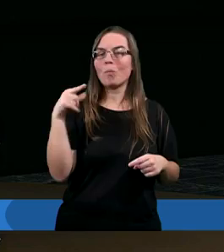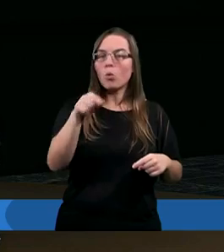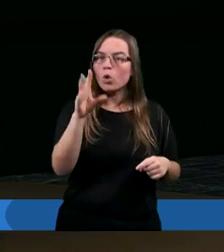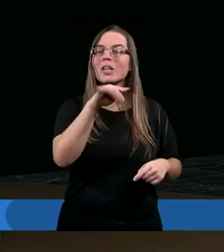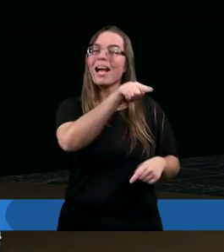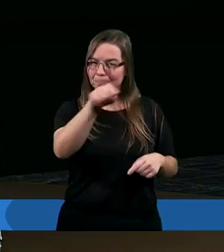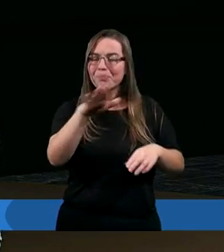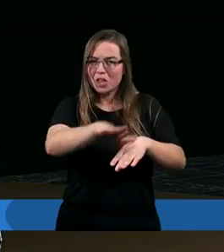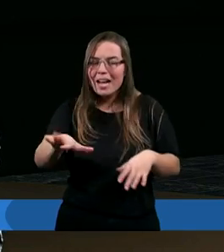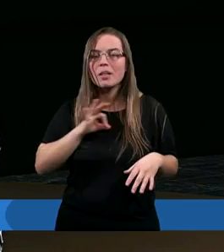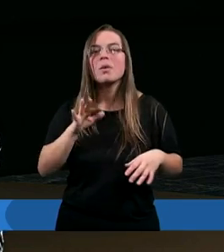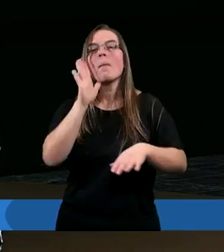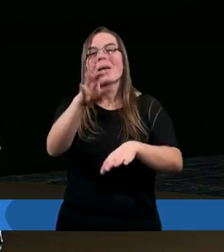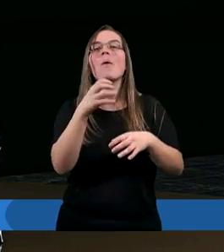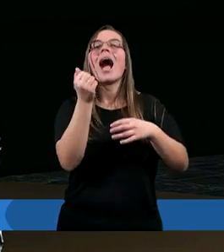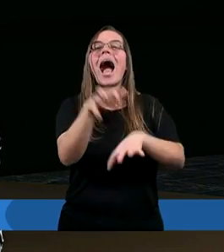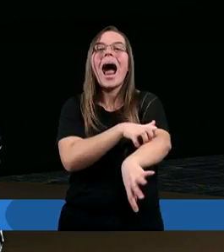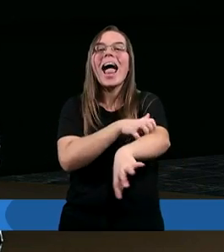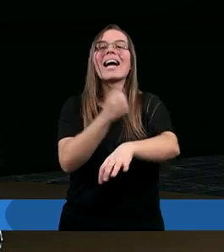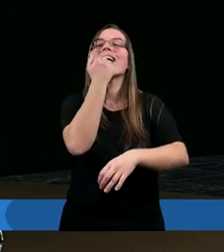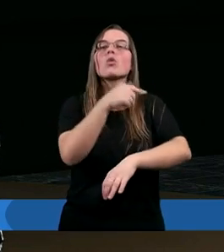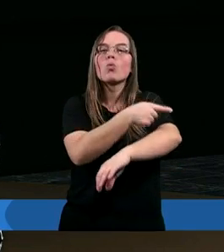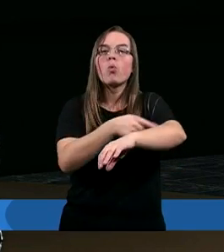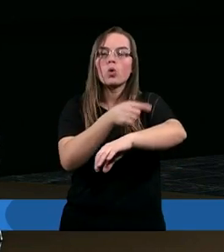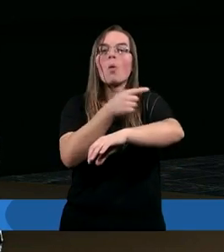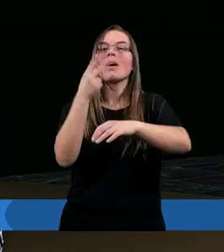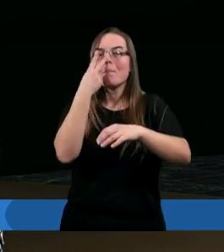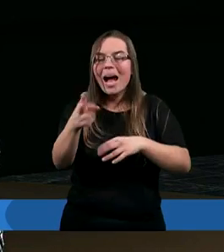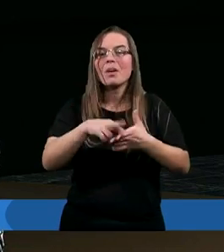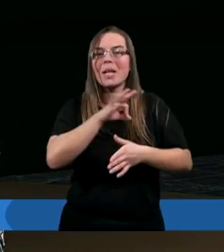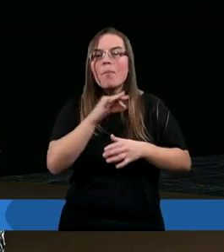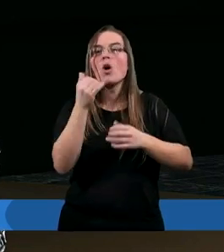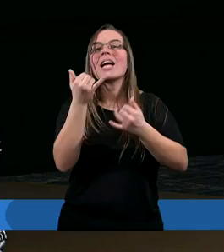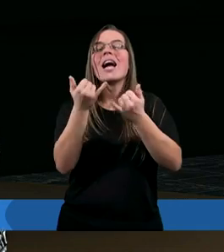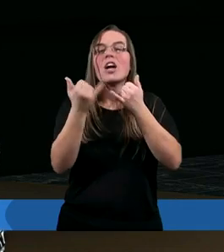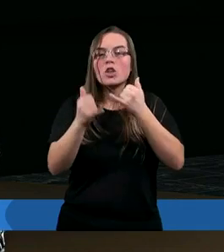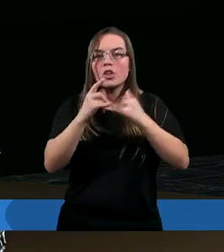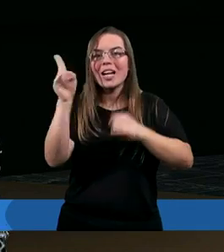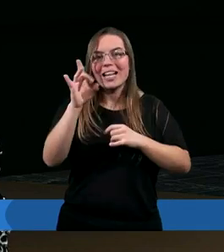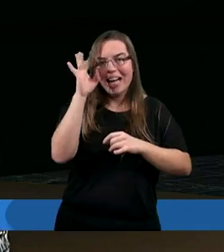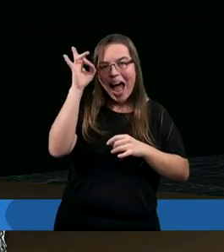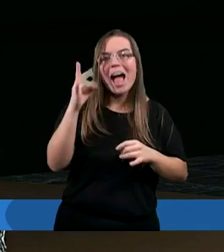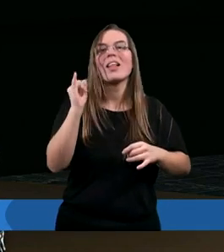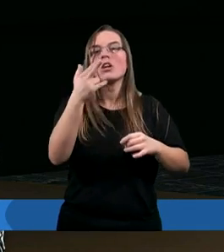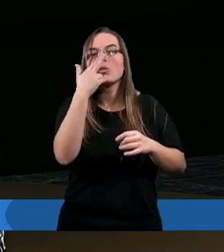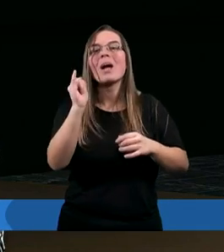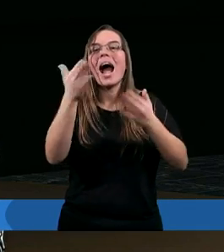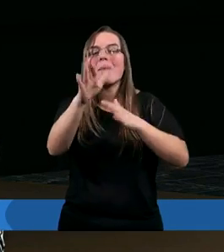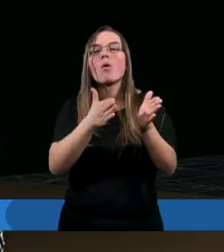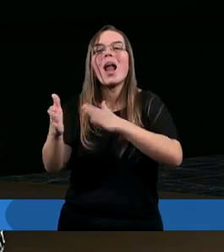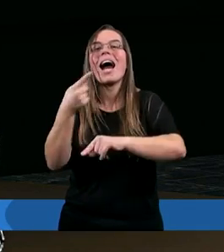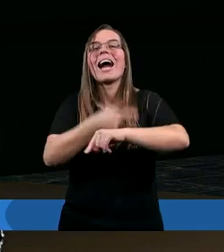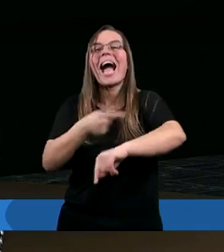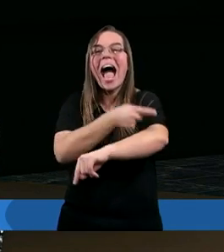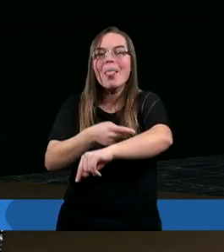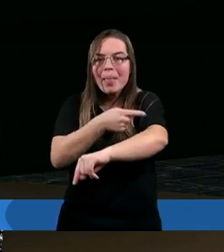one miały alergię skórną i ja każdego dnia patrzyłam na moje dzieci w ranach, jak one sobie zadają kolejne rany